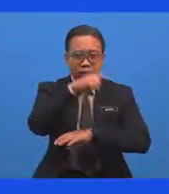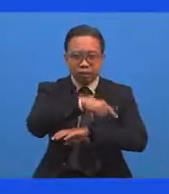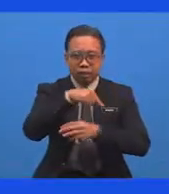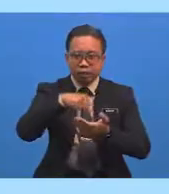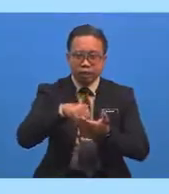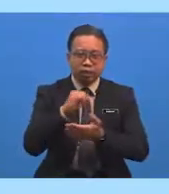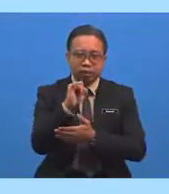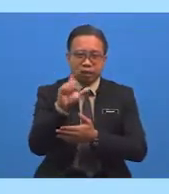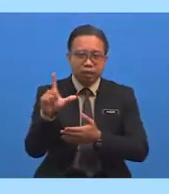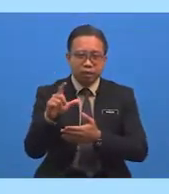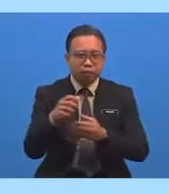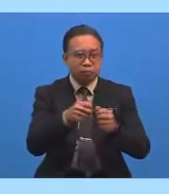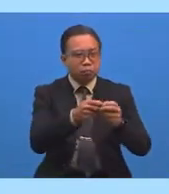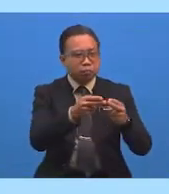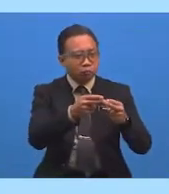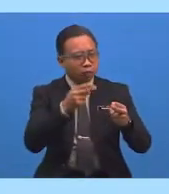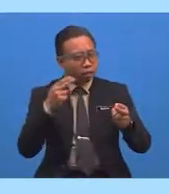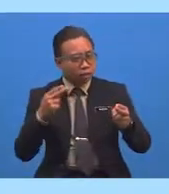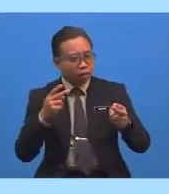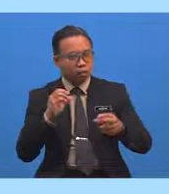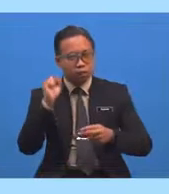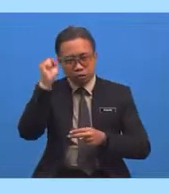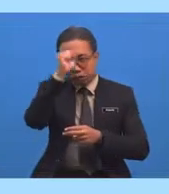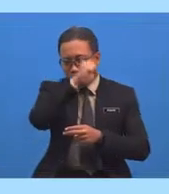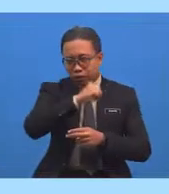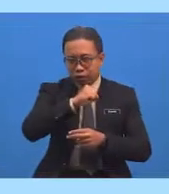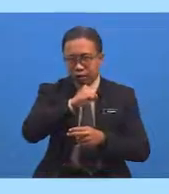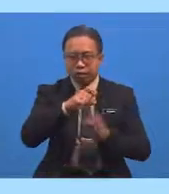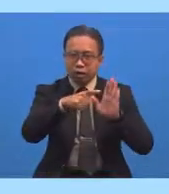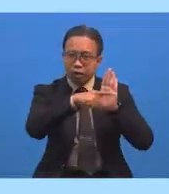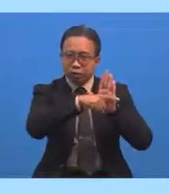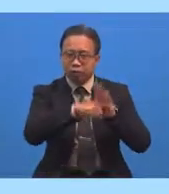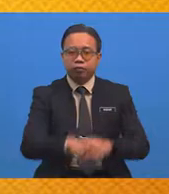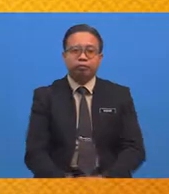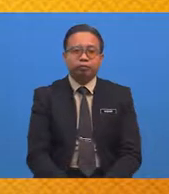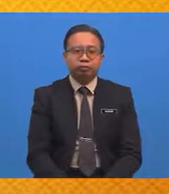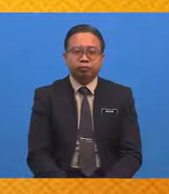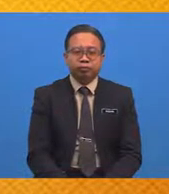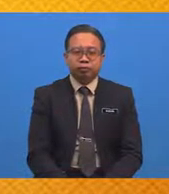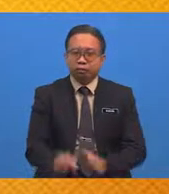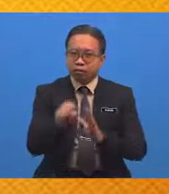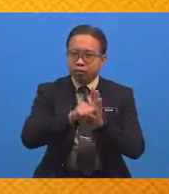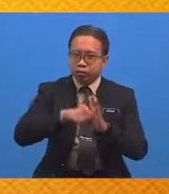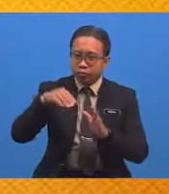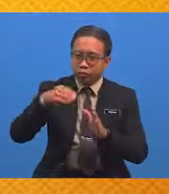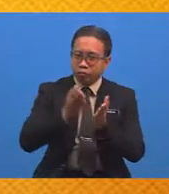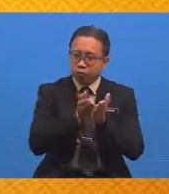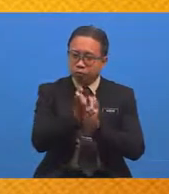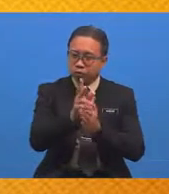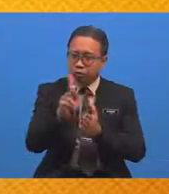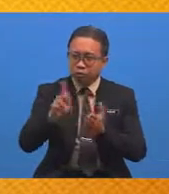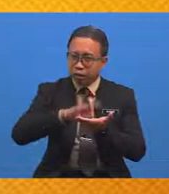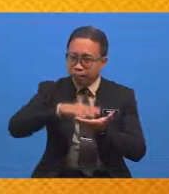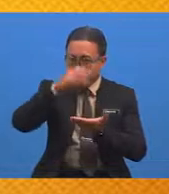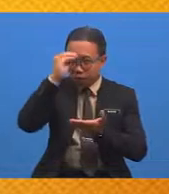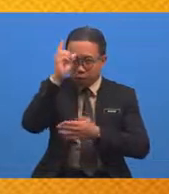Hindari sifat-sifat negatif Sebelum kita meneruskan pembelajaran hari